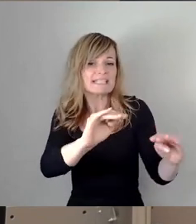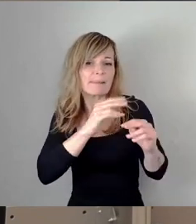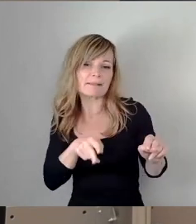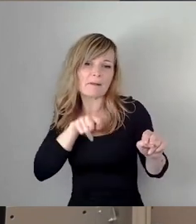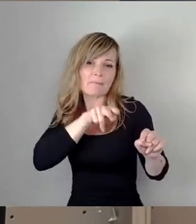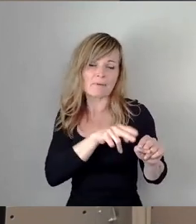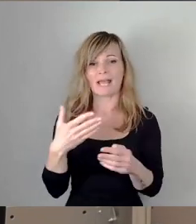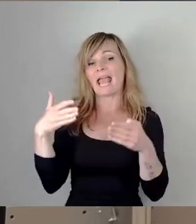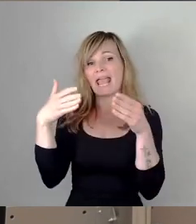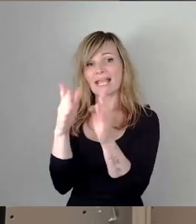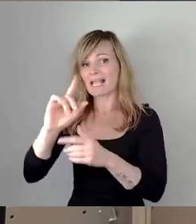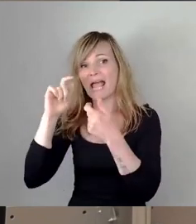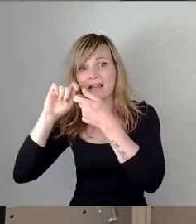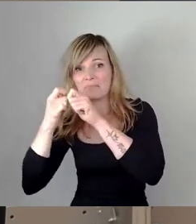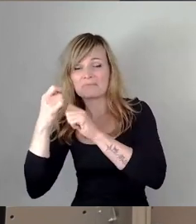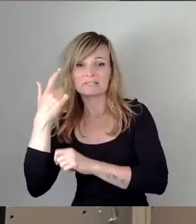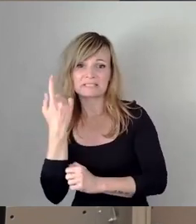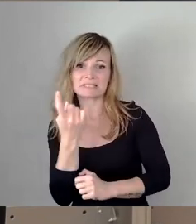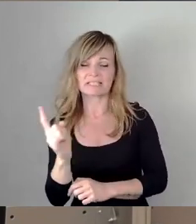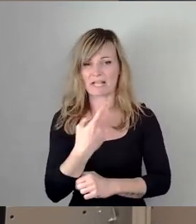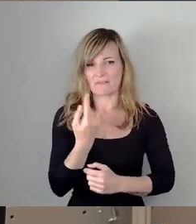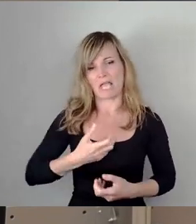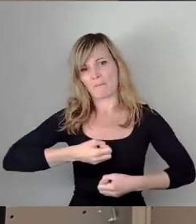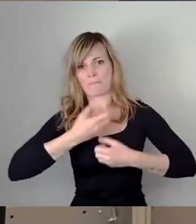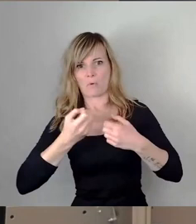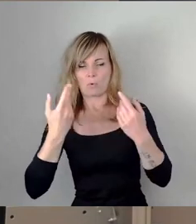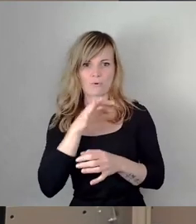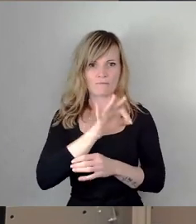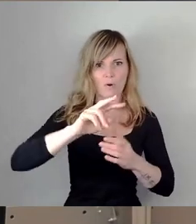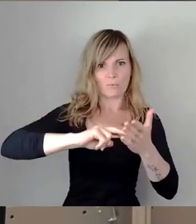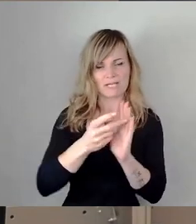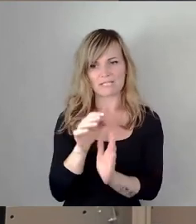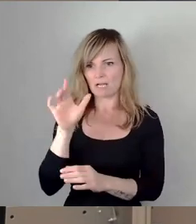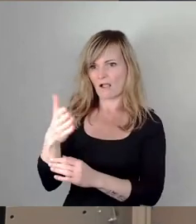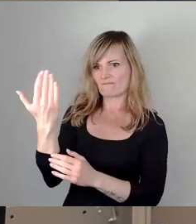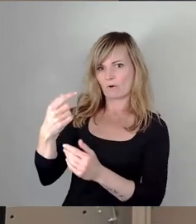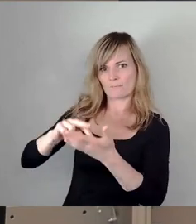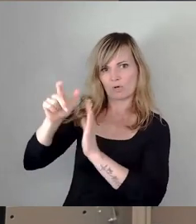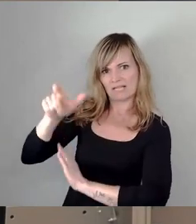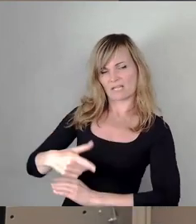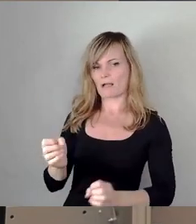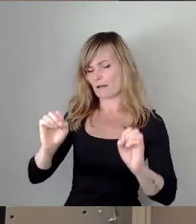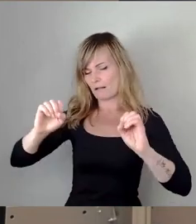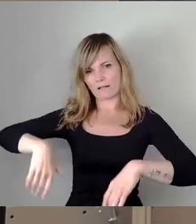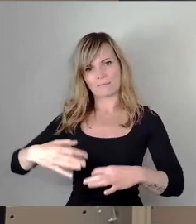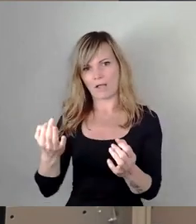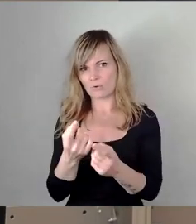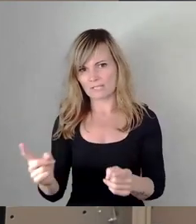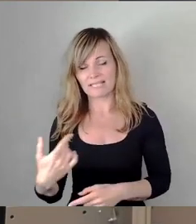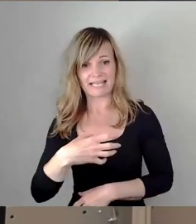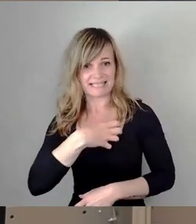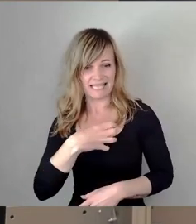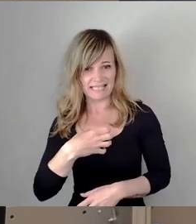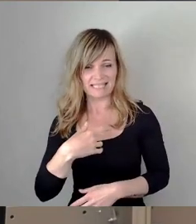Wäre uns dann diese empörende Empörung von Politikern für Politiker erspart geblieben? Würde man in Dresden, in Sachsen, in Ostdeutschland als